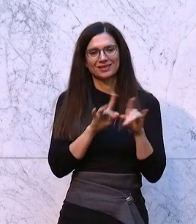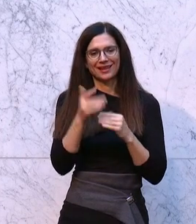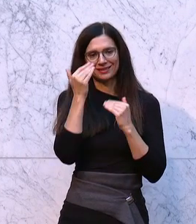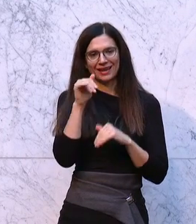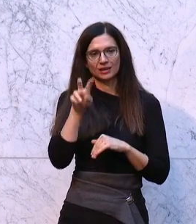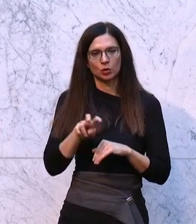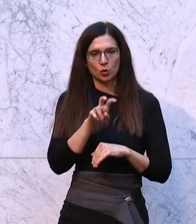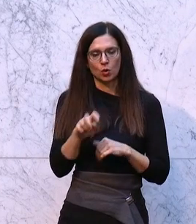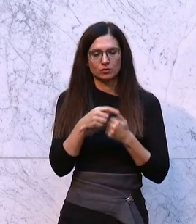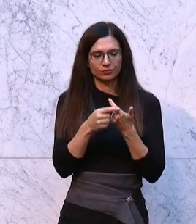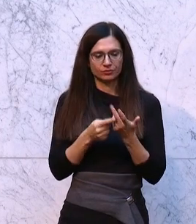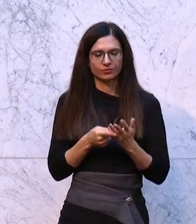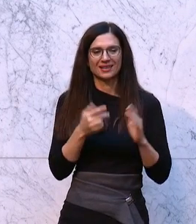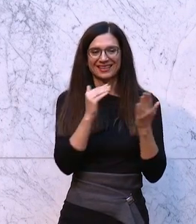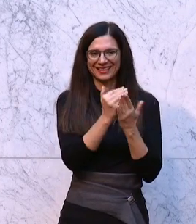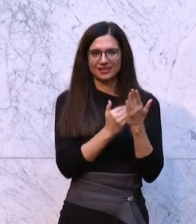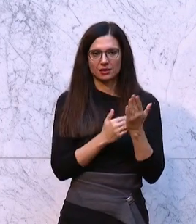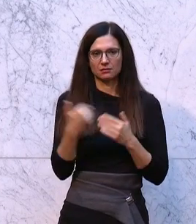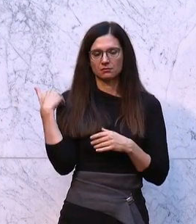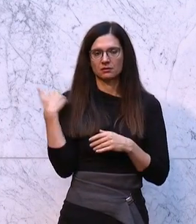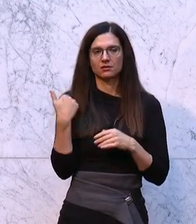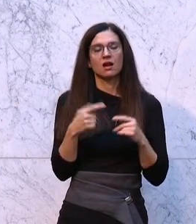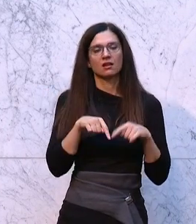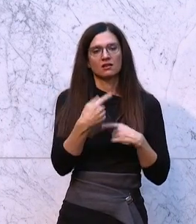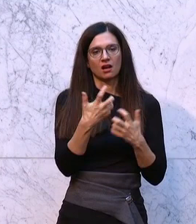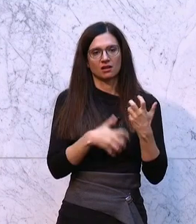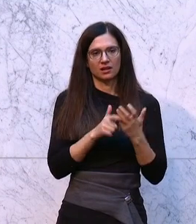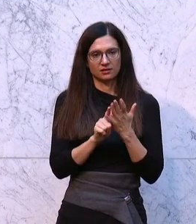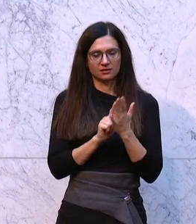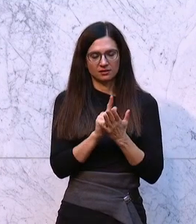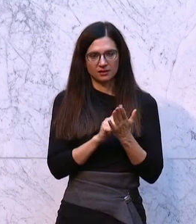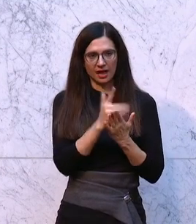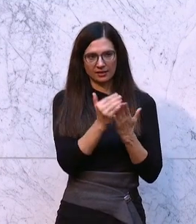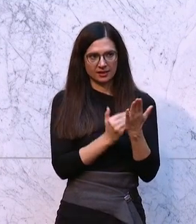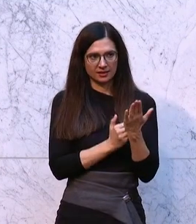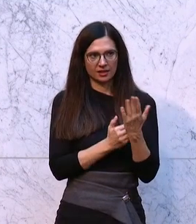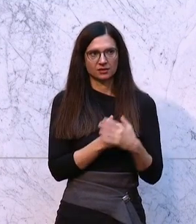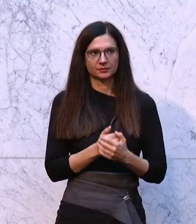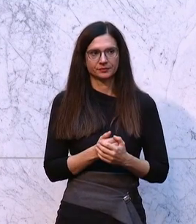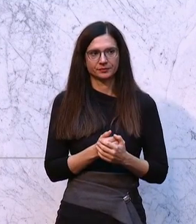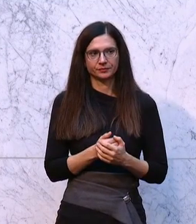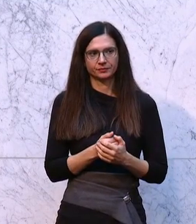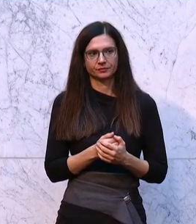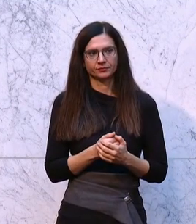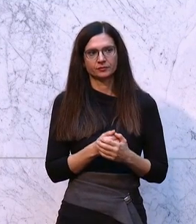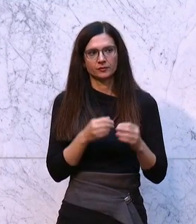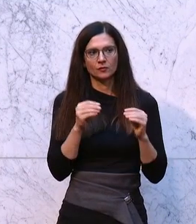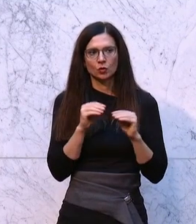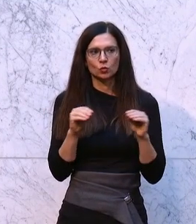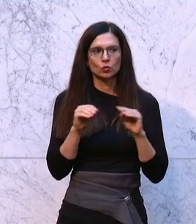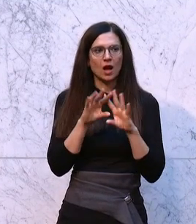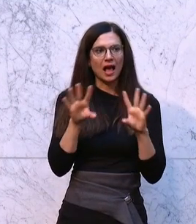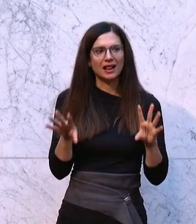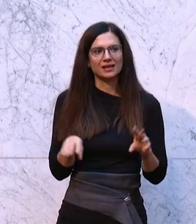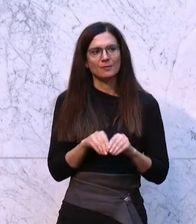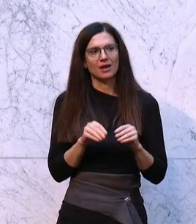Ehrenkreuz. Das sind Gesetze, die stammen aus der Nachkriegszeit und die sehen keine oder nur ganz allgemein gehaltene Bestimmungen